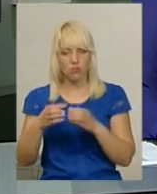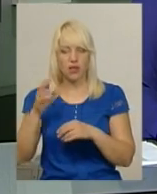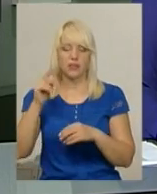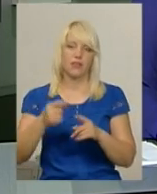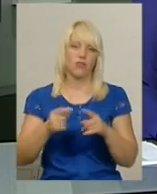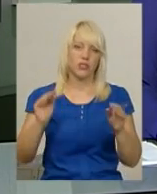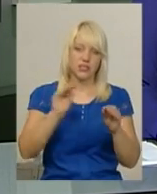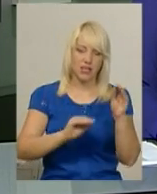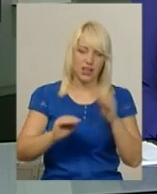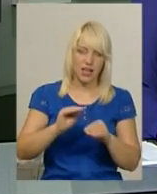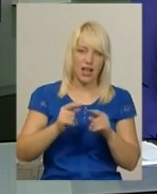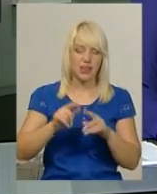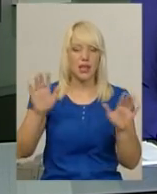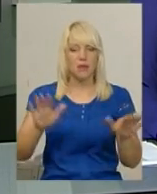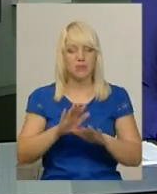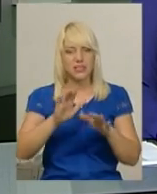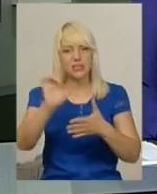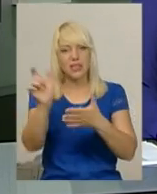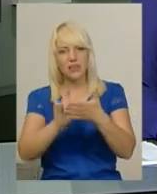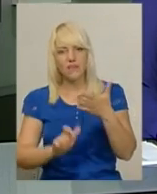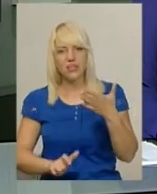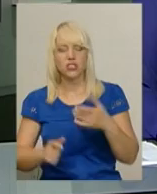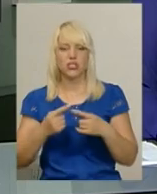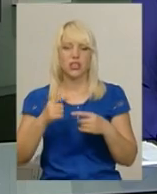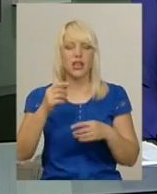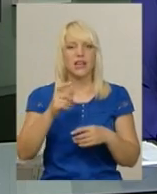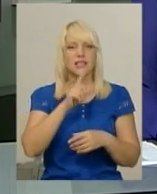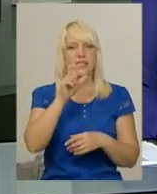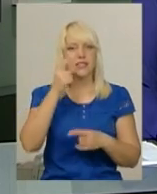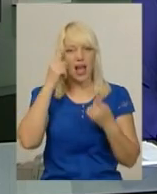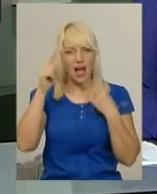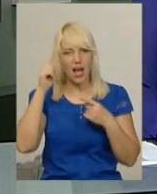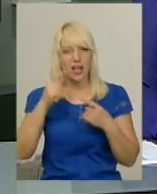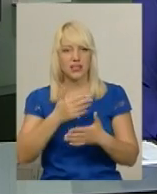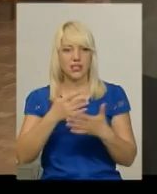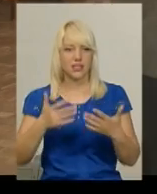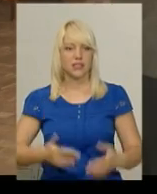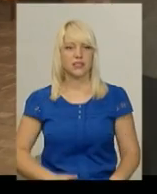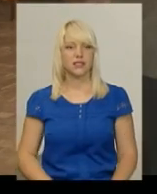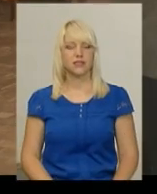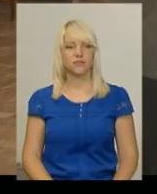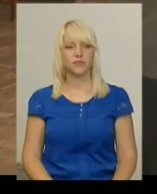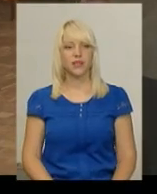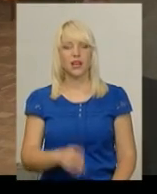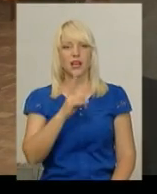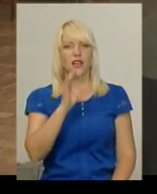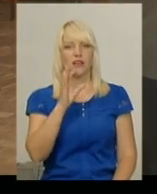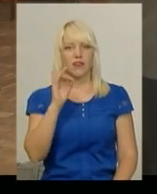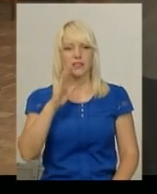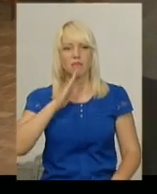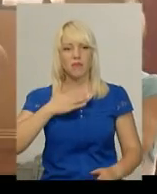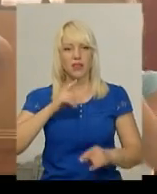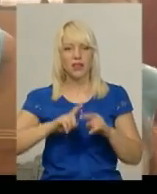вірші, відгадували загадки про Хмельницький і описували власні емоції. Ірина Хижа – далі. Квест-гру «Мірідний